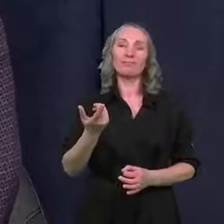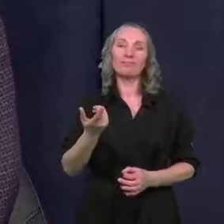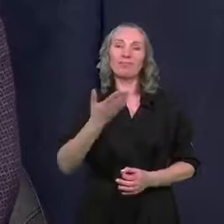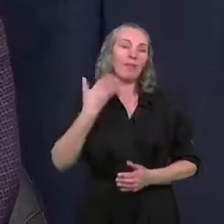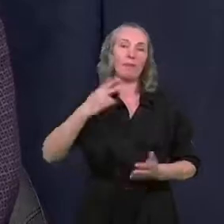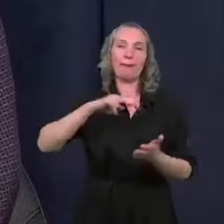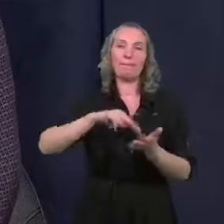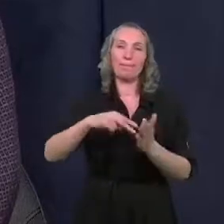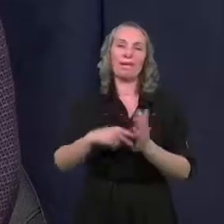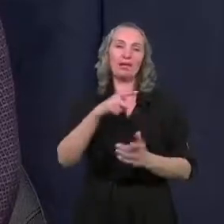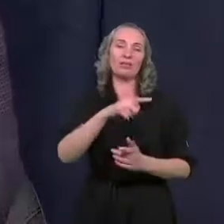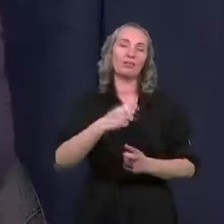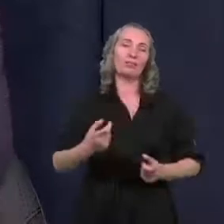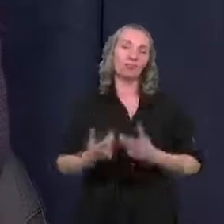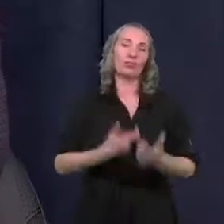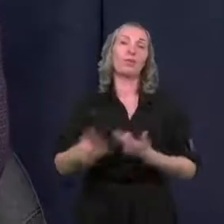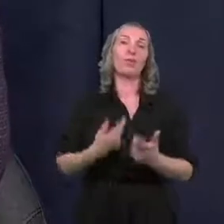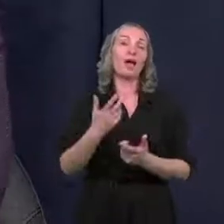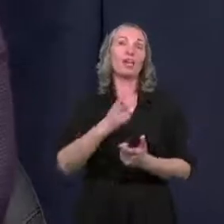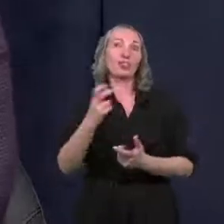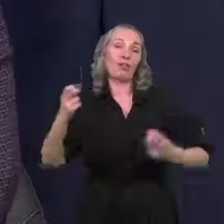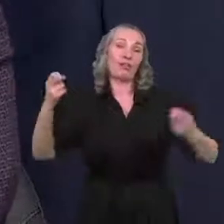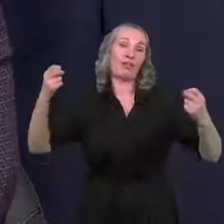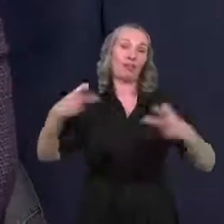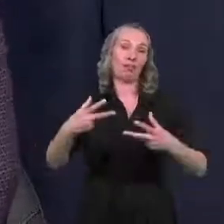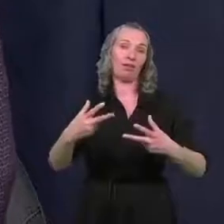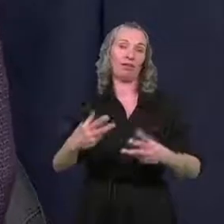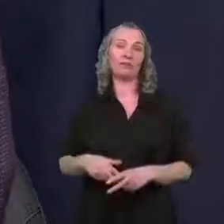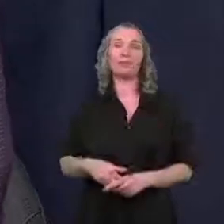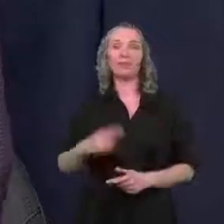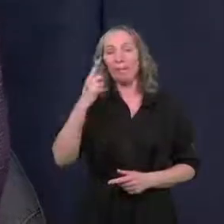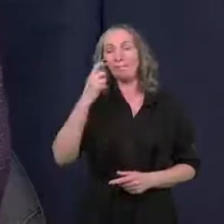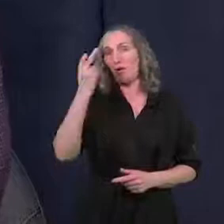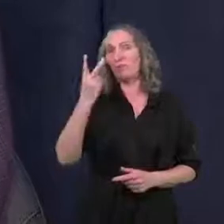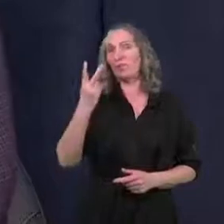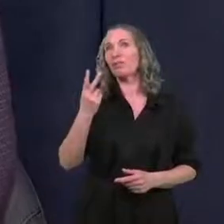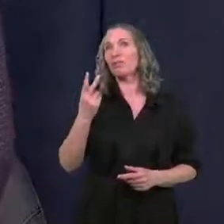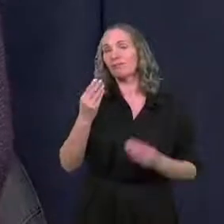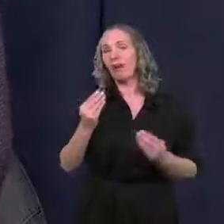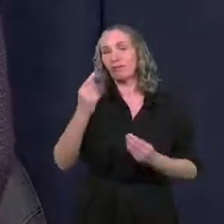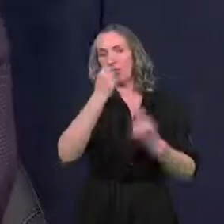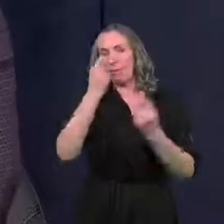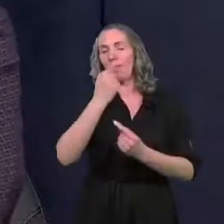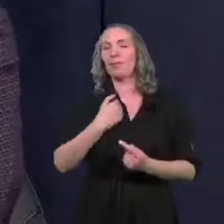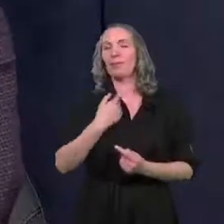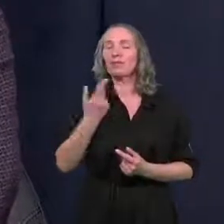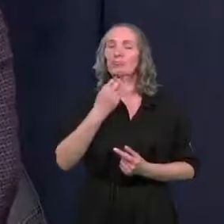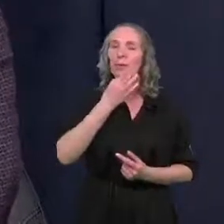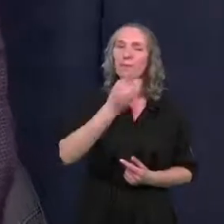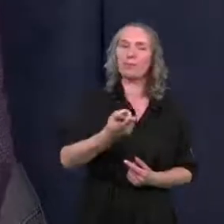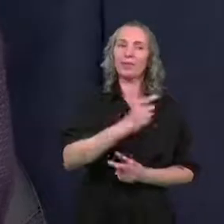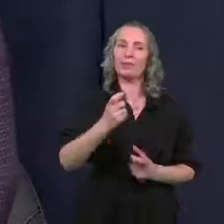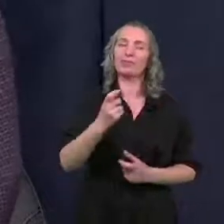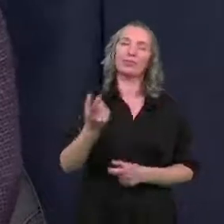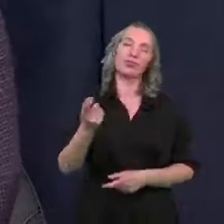planujemy tego typu przedsięwzięć. A czy kino pomysł wart do zastanowienia? Tylko ja zawsze zadaję sobie pytanie, czy